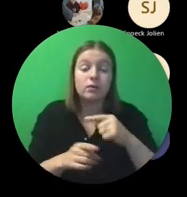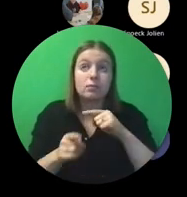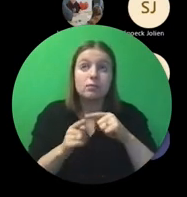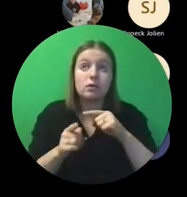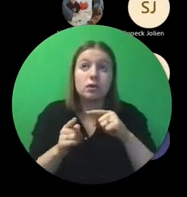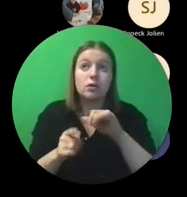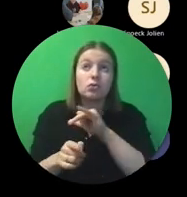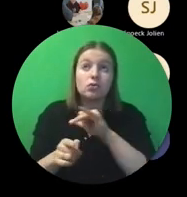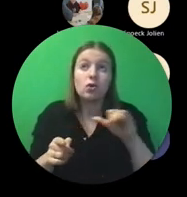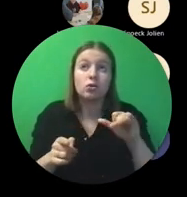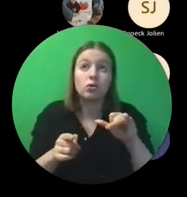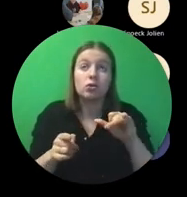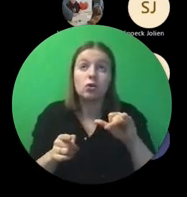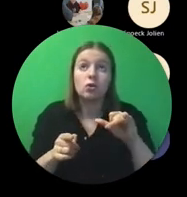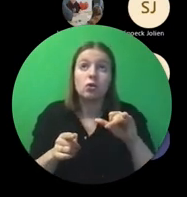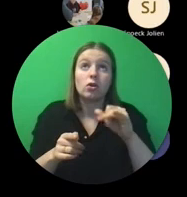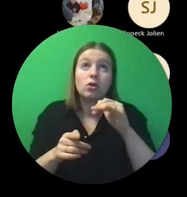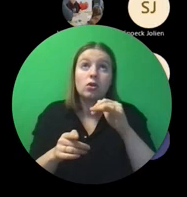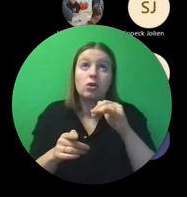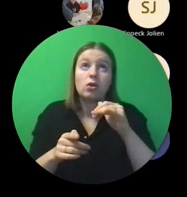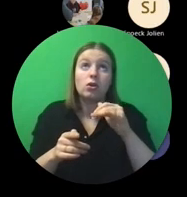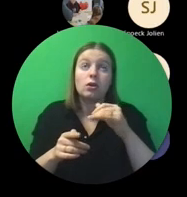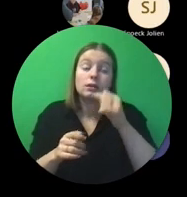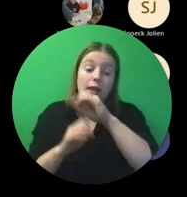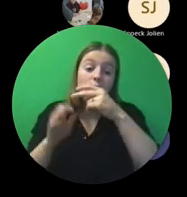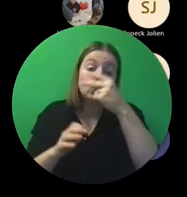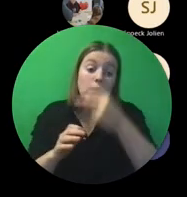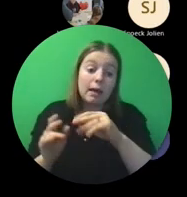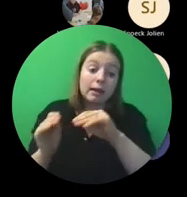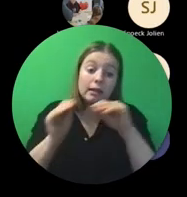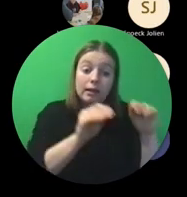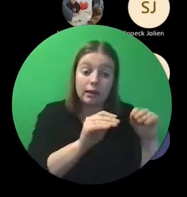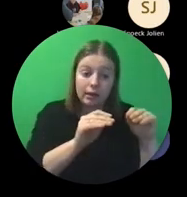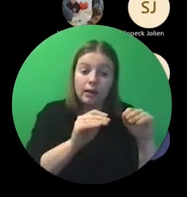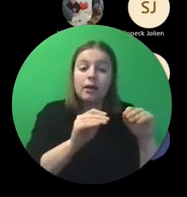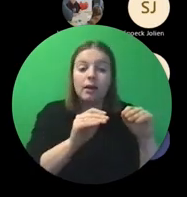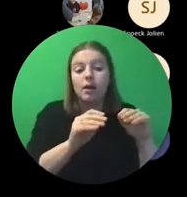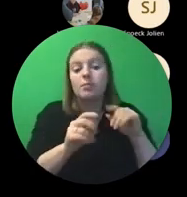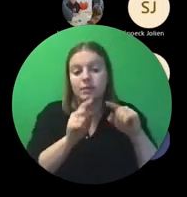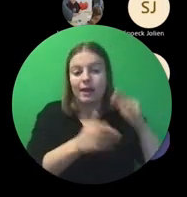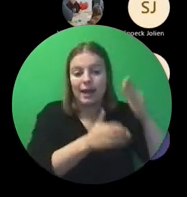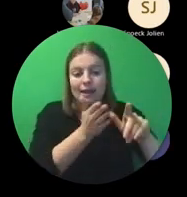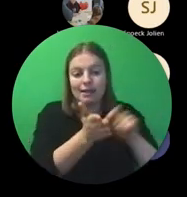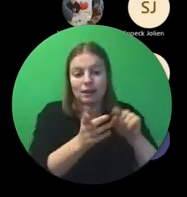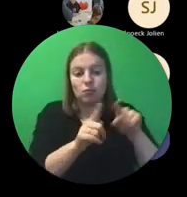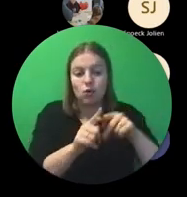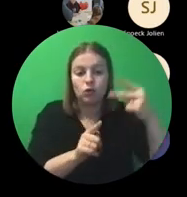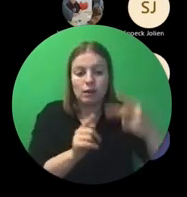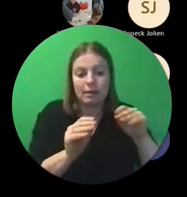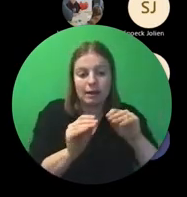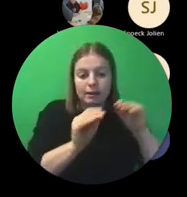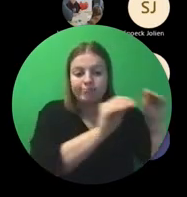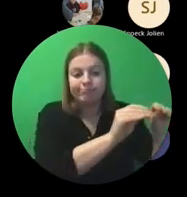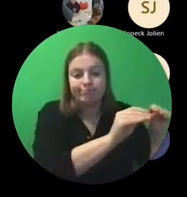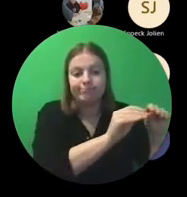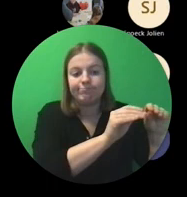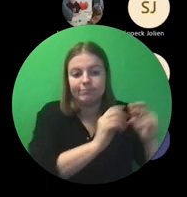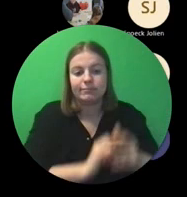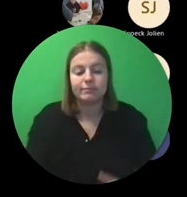als ik goed kan tellen, tot en met eind oktober. Ja, als je dat 2 maand gaat opschuiven, dan schuift ook die einddatum mee op.